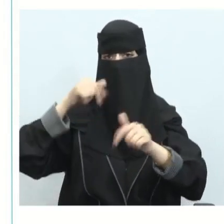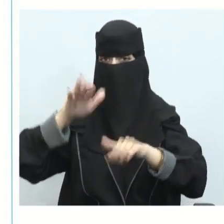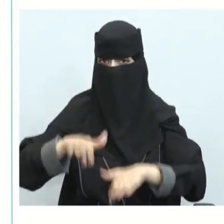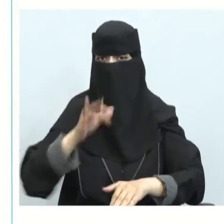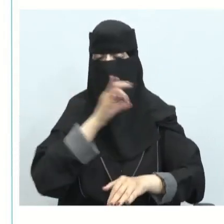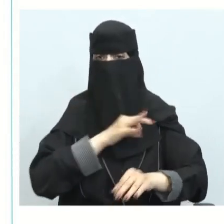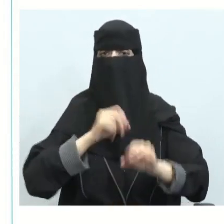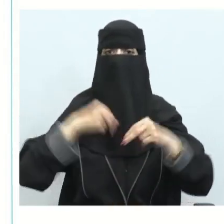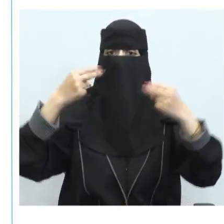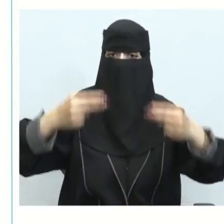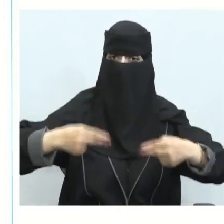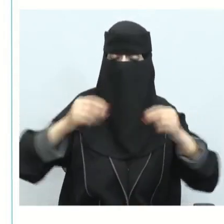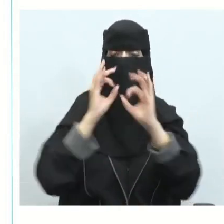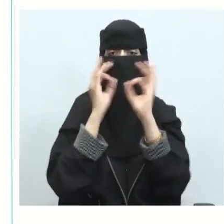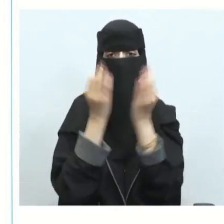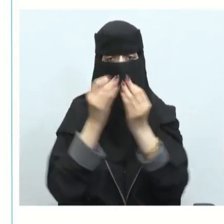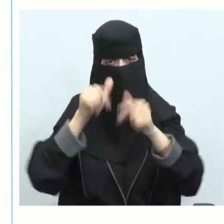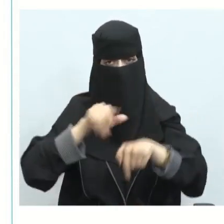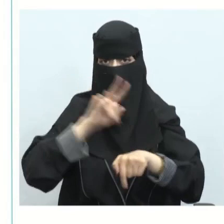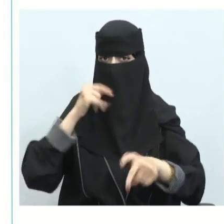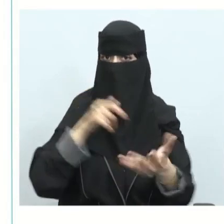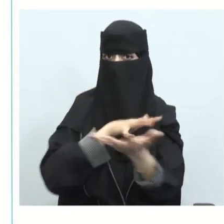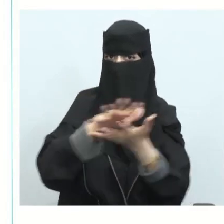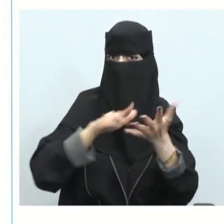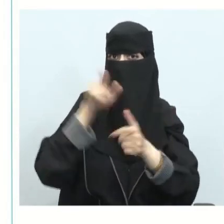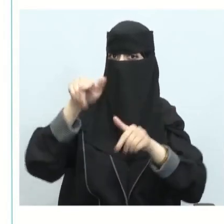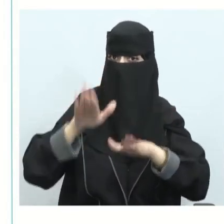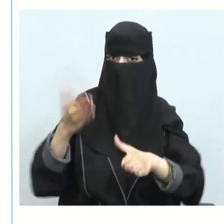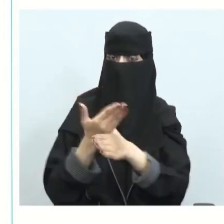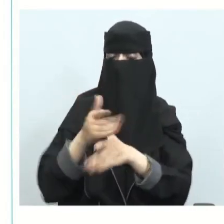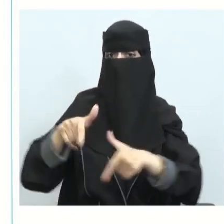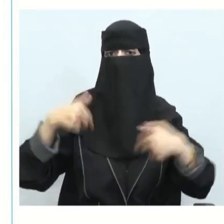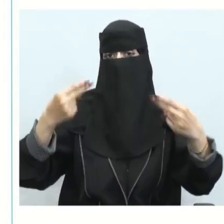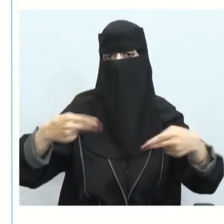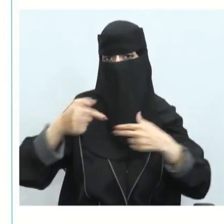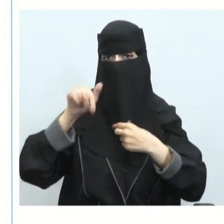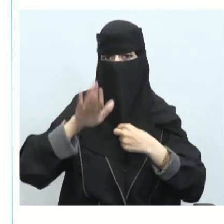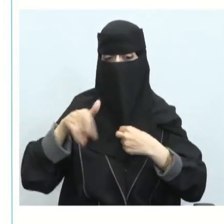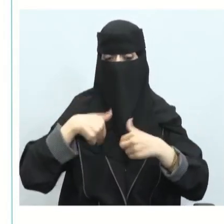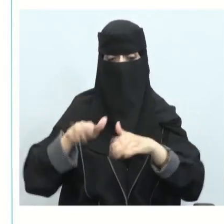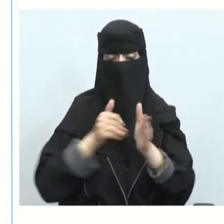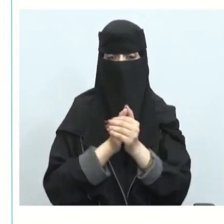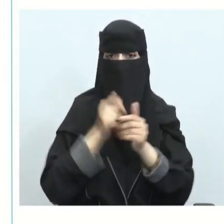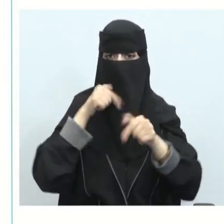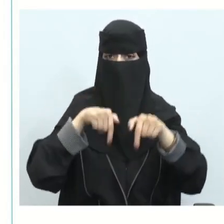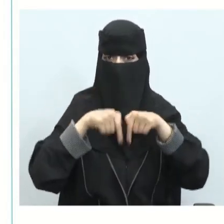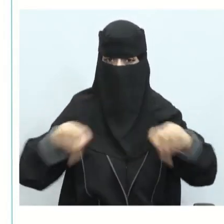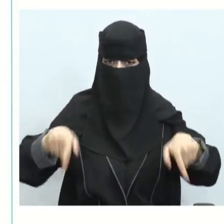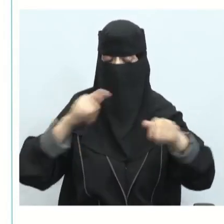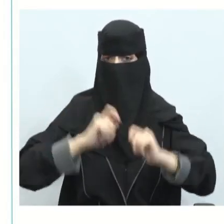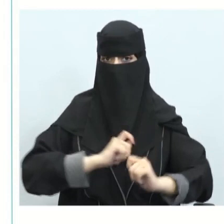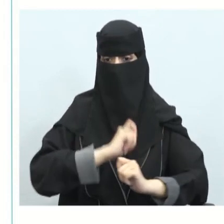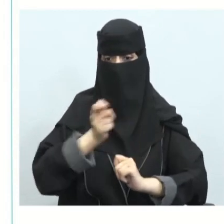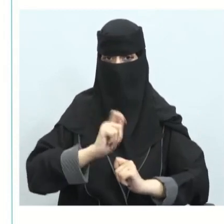اجتماعيا وأيضا لا يكون لك ضرر من قبل الفعالية ذكرنا مثلا الحد من استخدام الموارد النادرة مثلا لا نسرف في